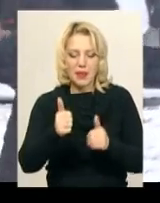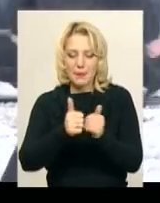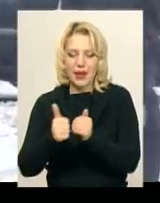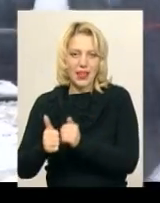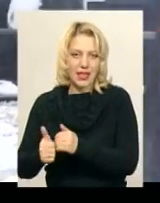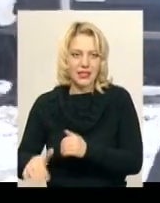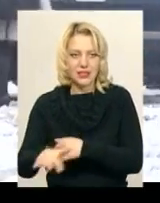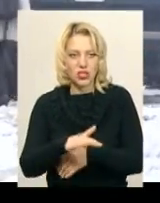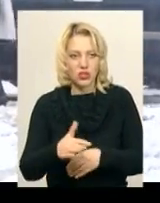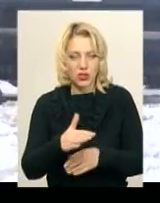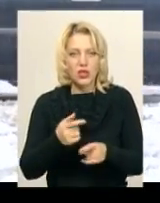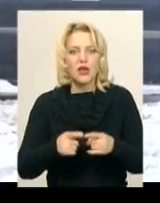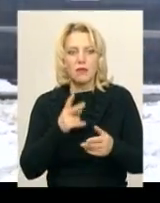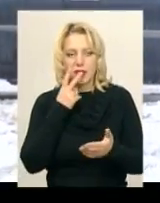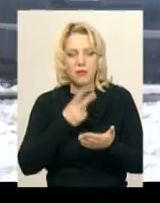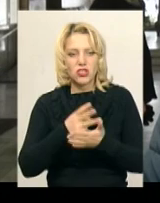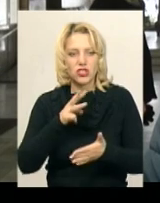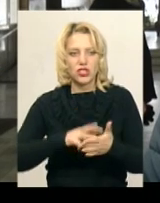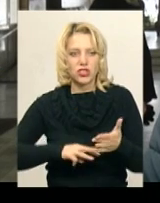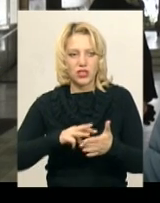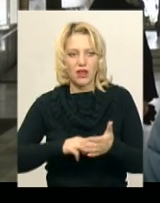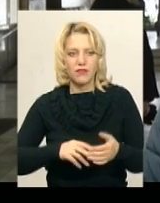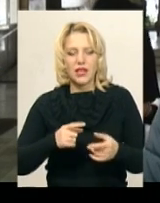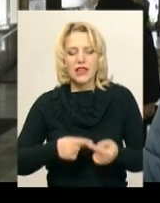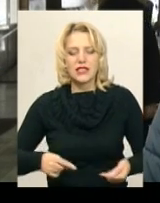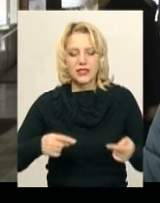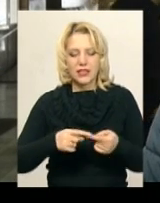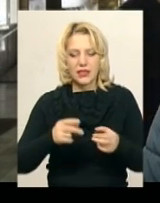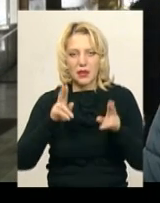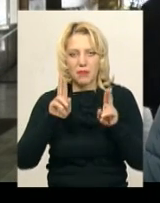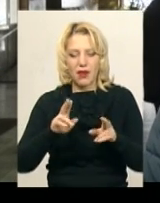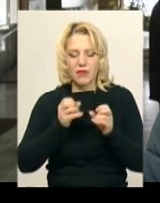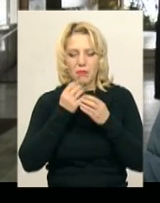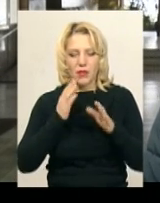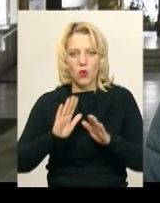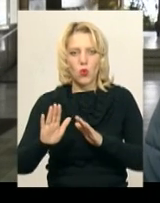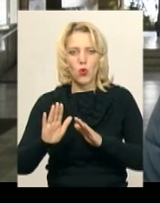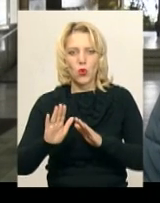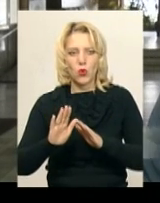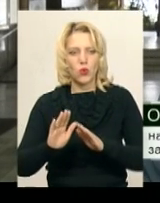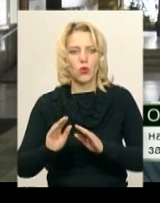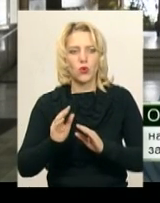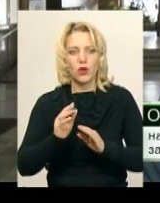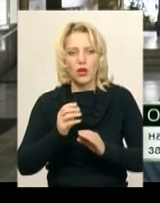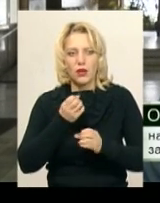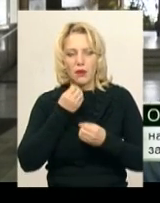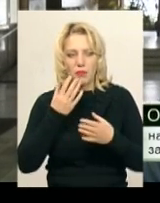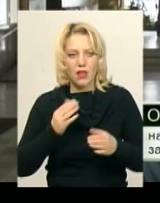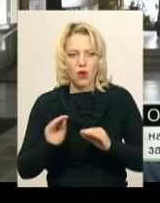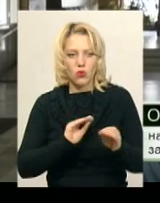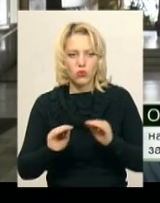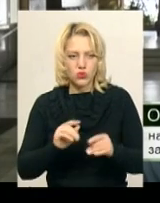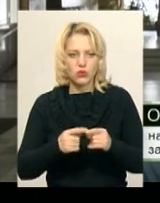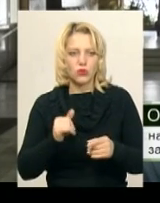фізичним, так і юридичним особам, передбачений штраф. Згідно правил благоустрою в місті Хмельницькому, несуть